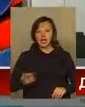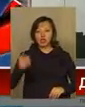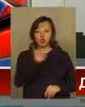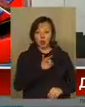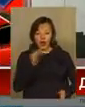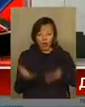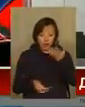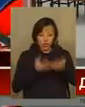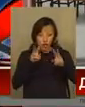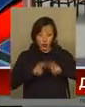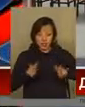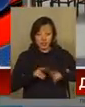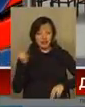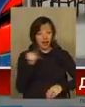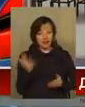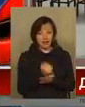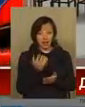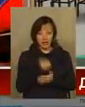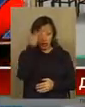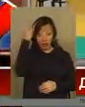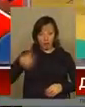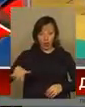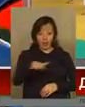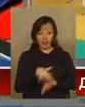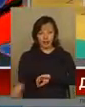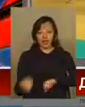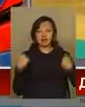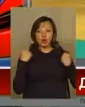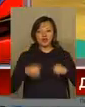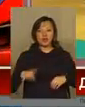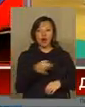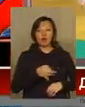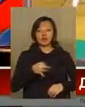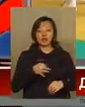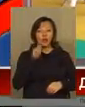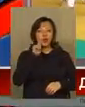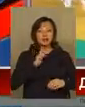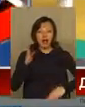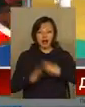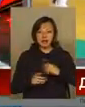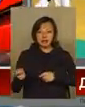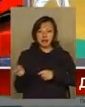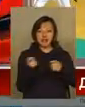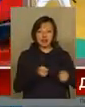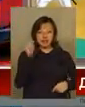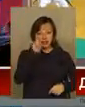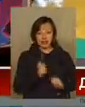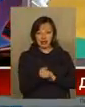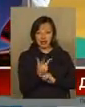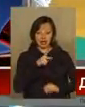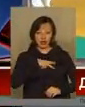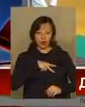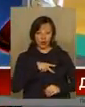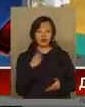археологічні дослідження і цікаві знахідки на Поділлі. Спортивна арена області. Українські каратисти привезли з Єрусалиму 13 нагород